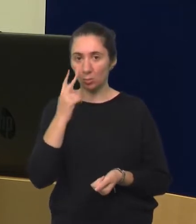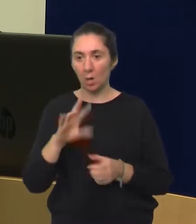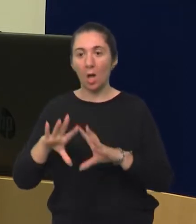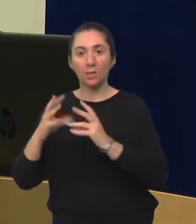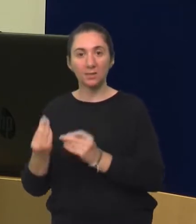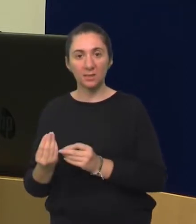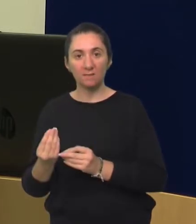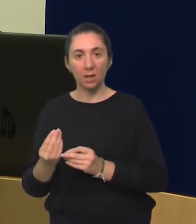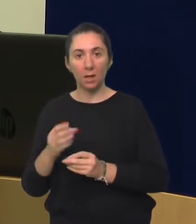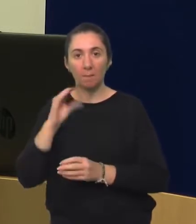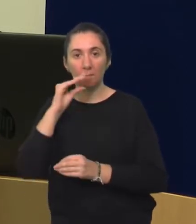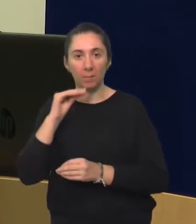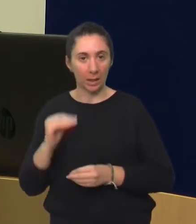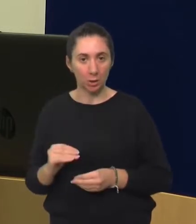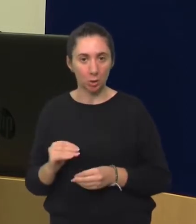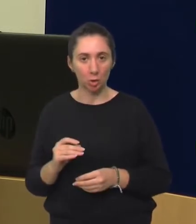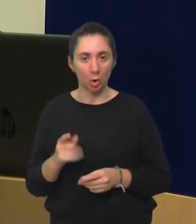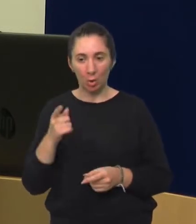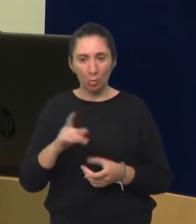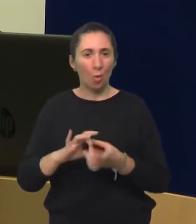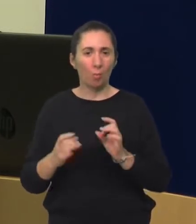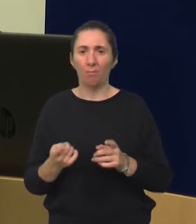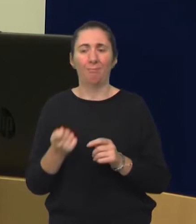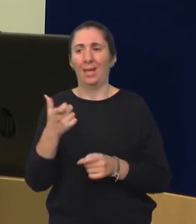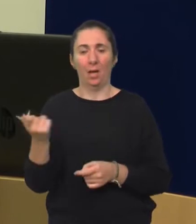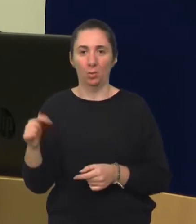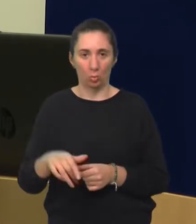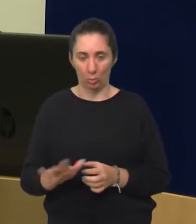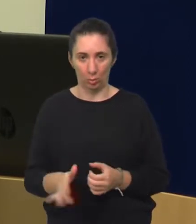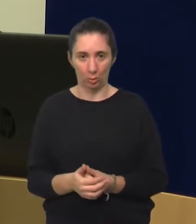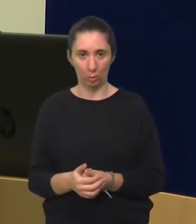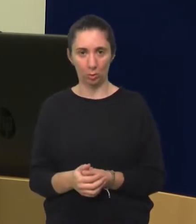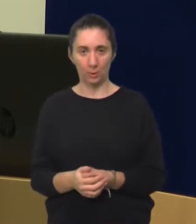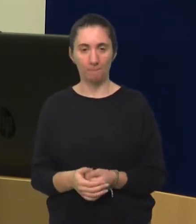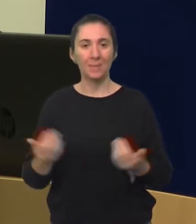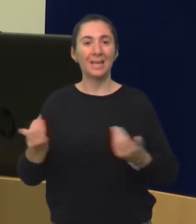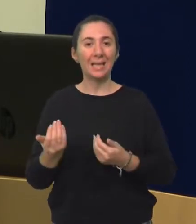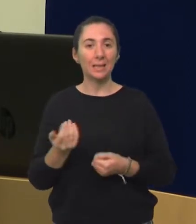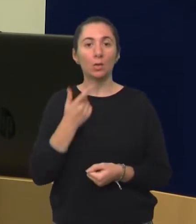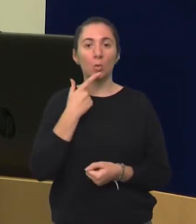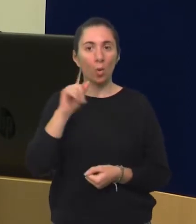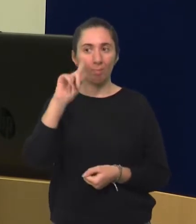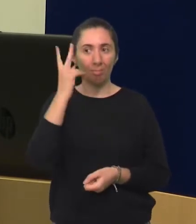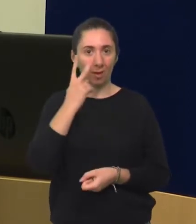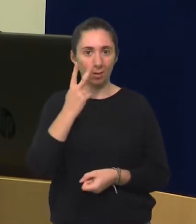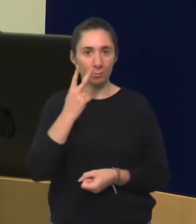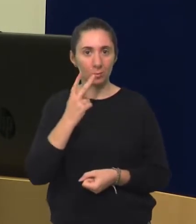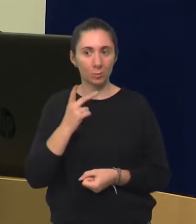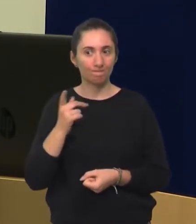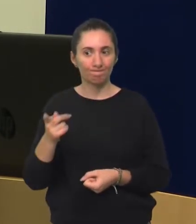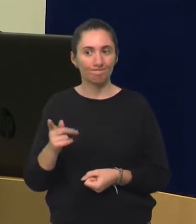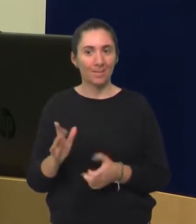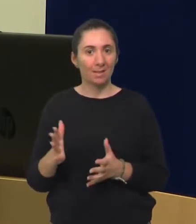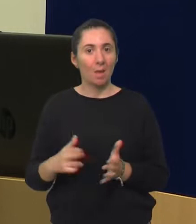sve uredno priča. To u pravilu, u kombinaciji vrlo rijetko dođe. Zato što dijete koje ne razumije nema